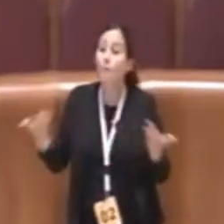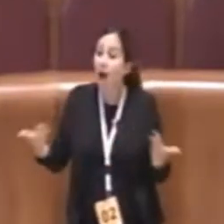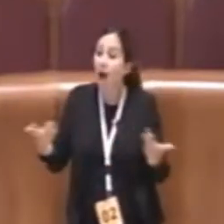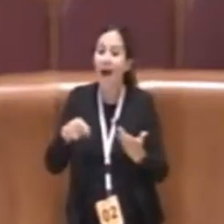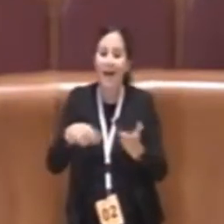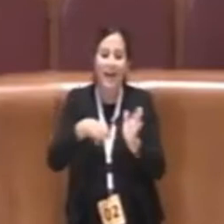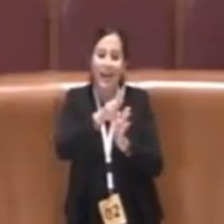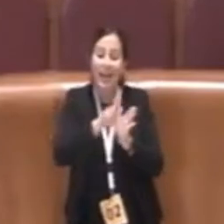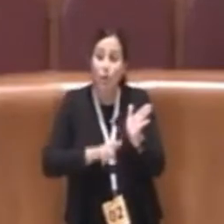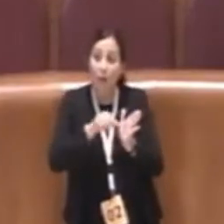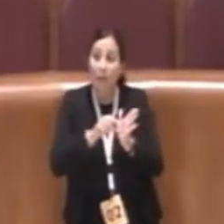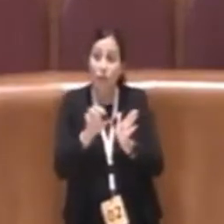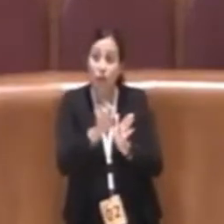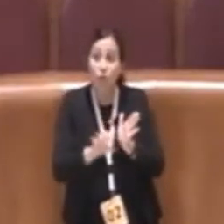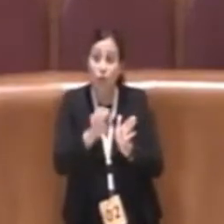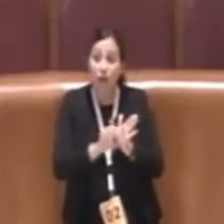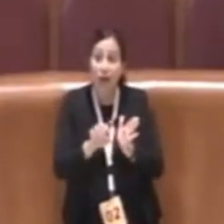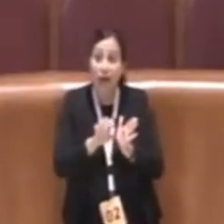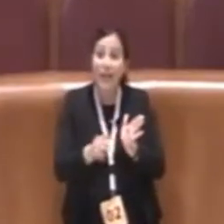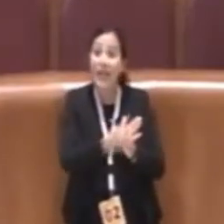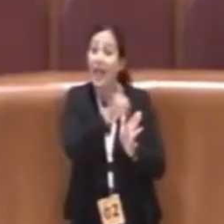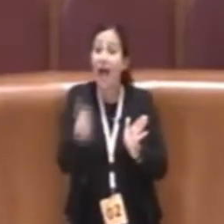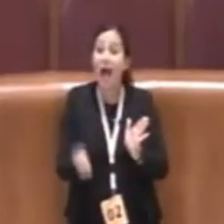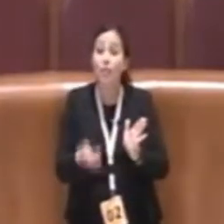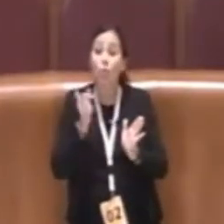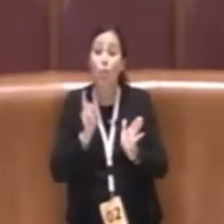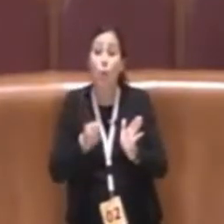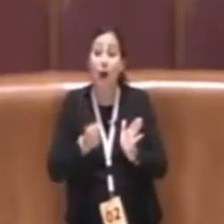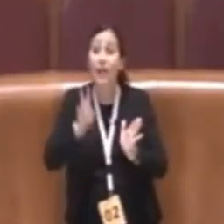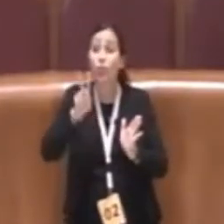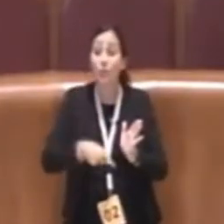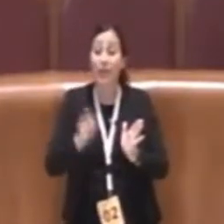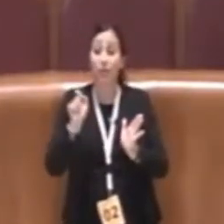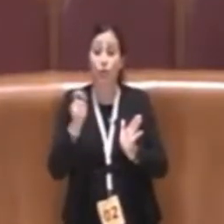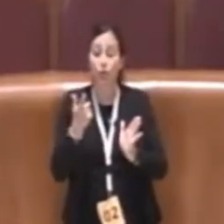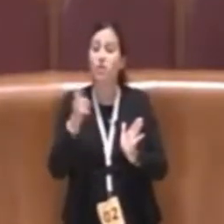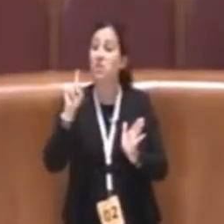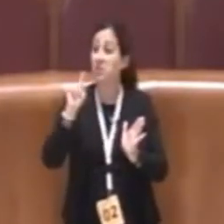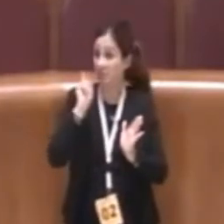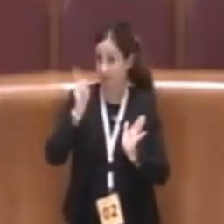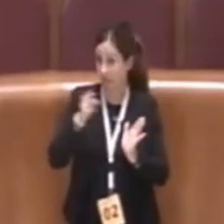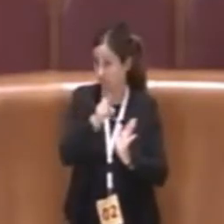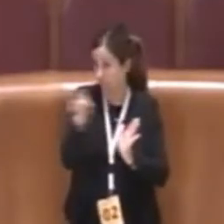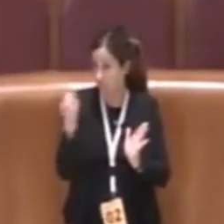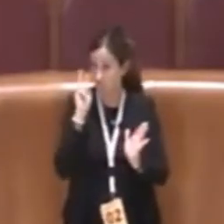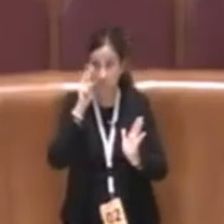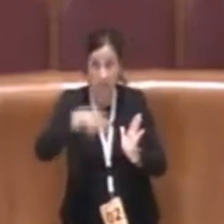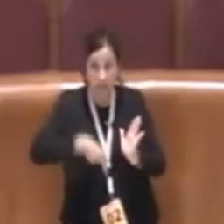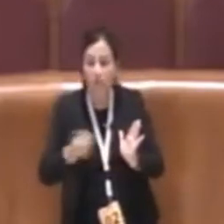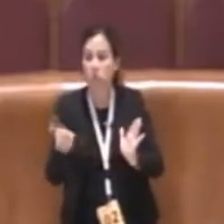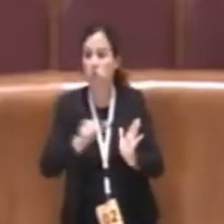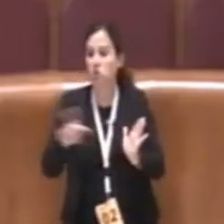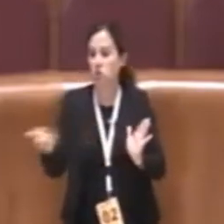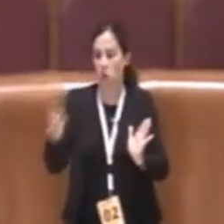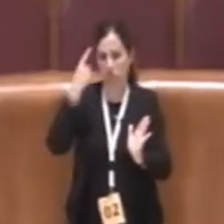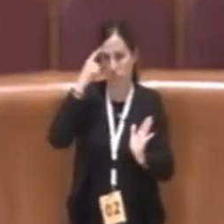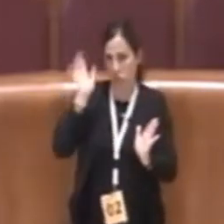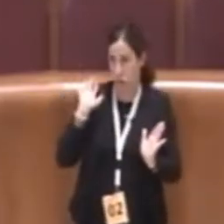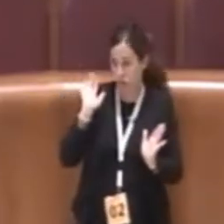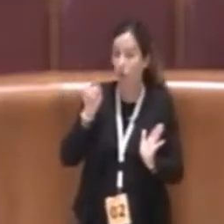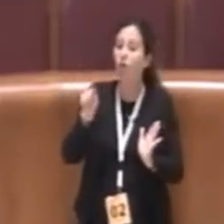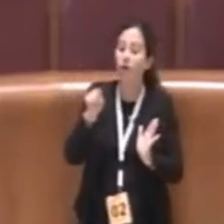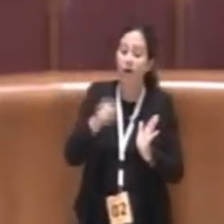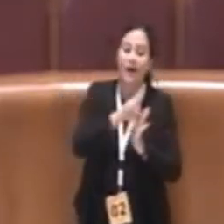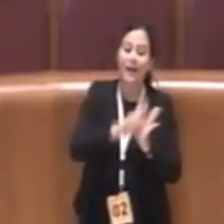avete studiato quel regolamento prevedeva che annualmente ogni comune consegnasse alla regione il